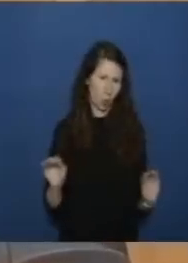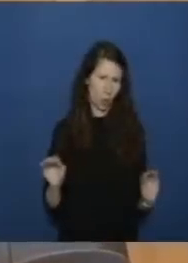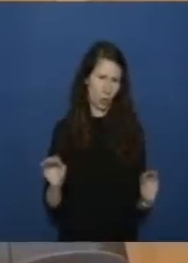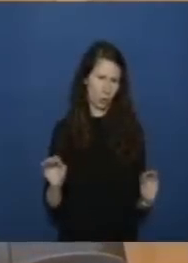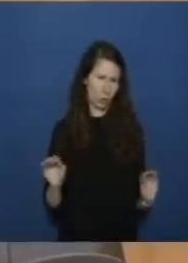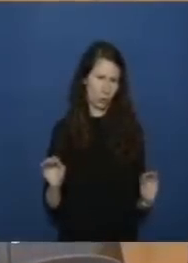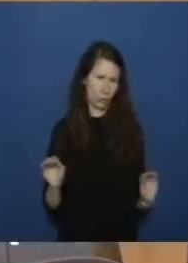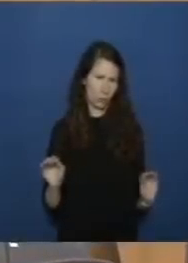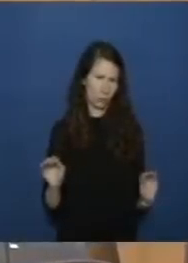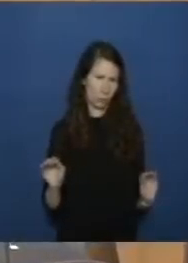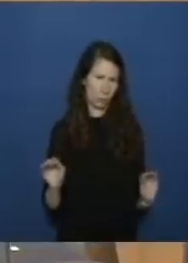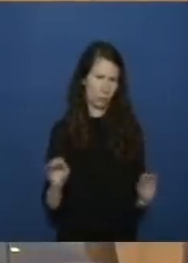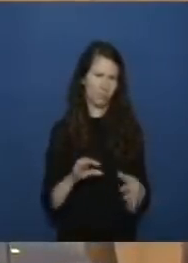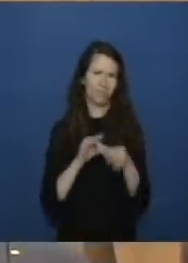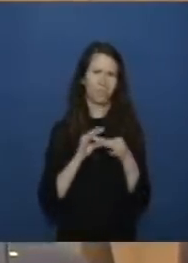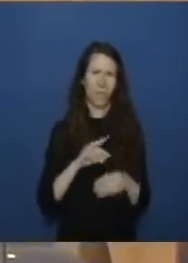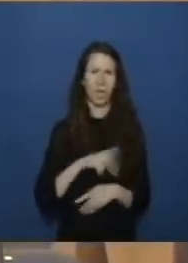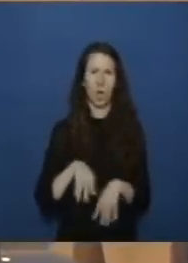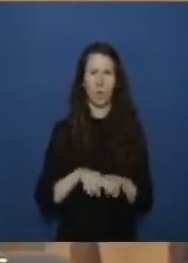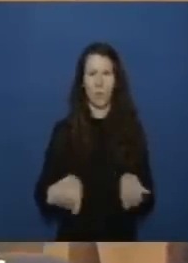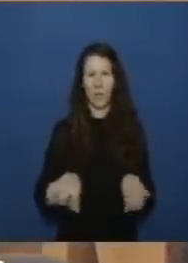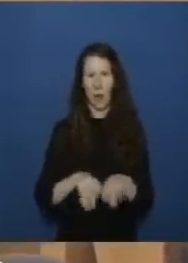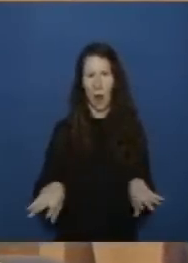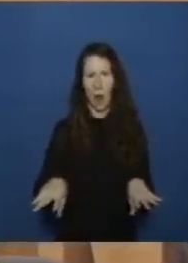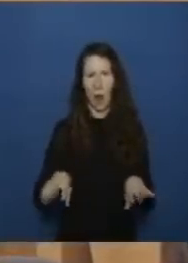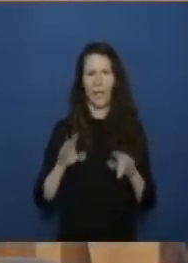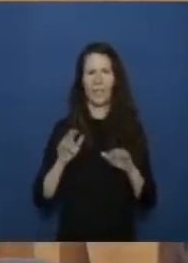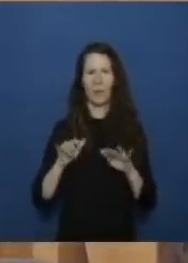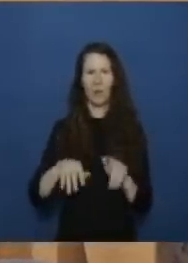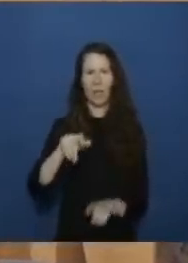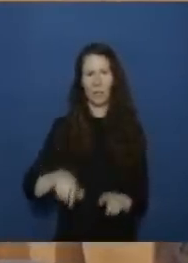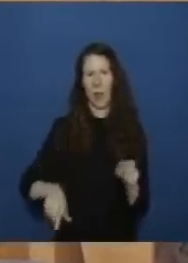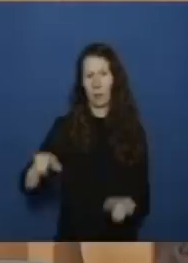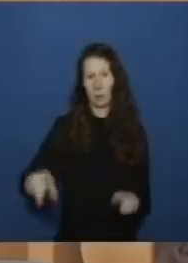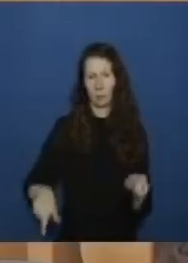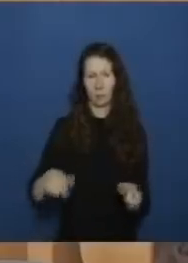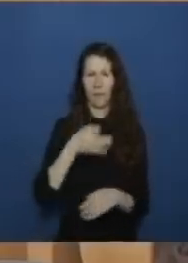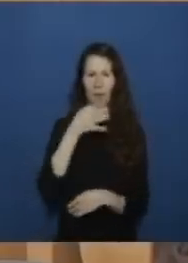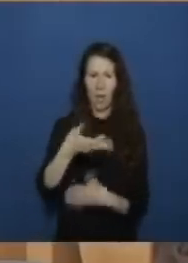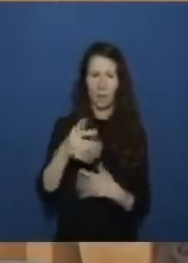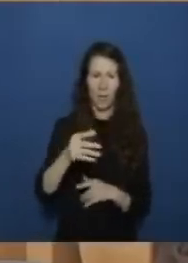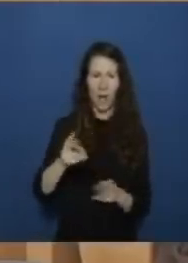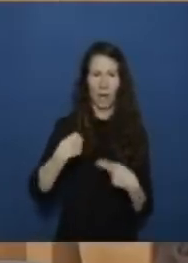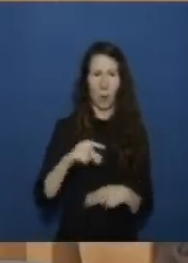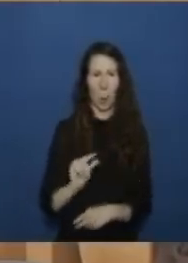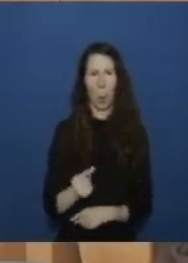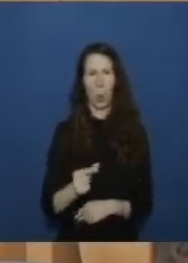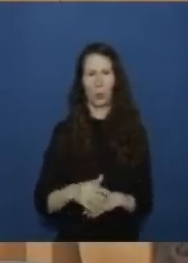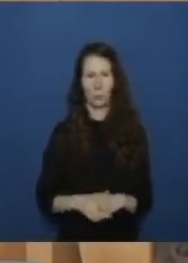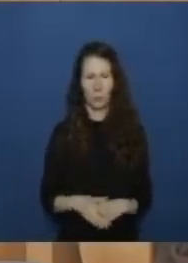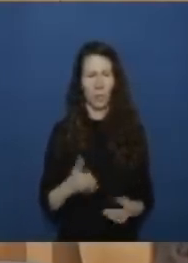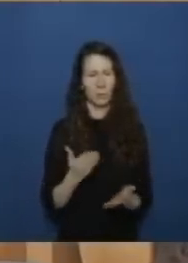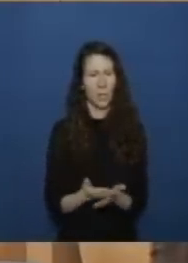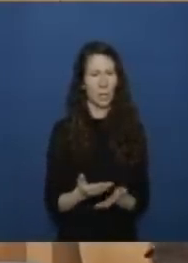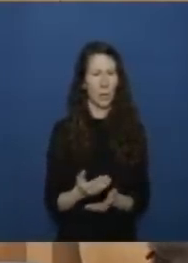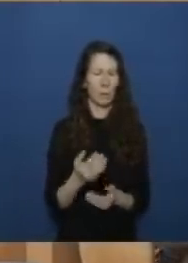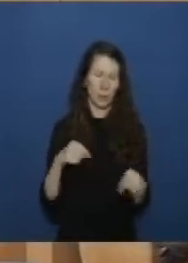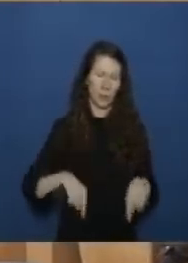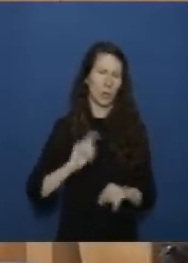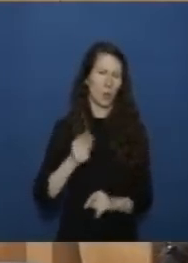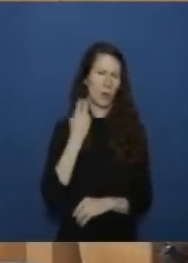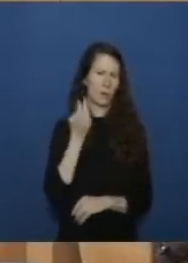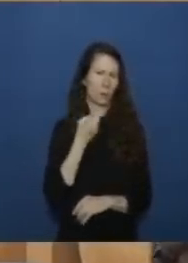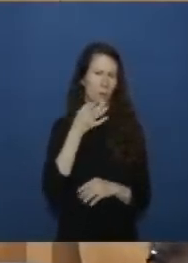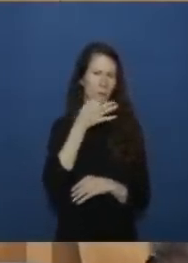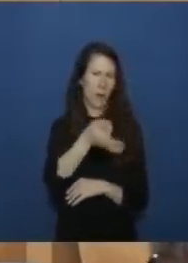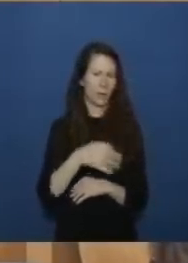social media influencen gegeben und auf nachfrage war eine funk stelle deshalb frage ich mal hier können sie uns sagen